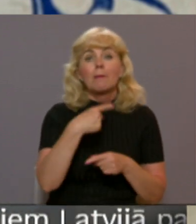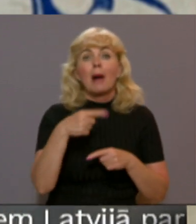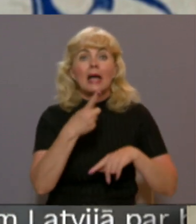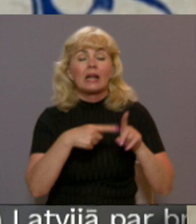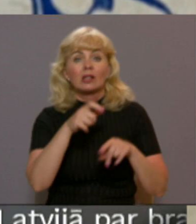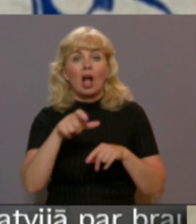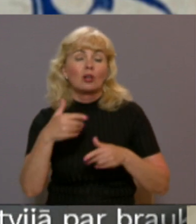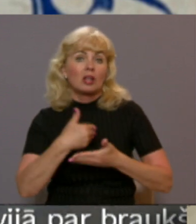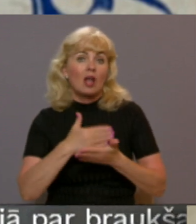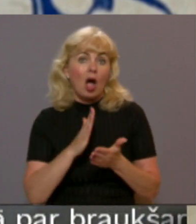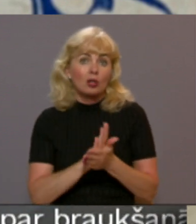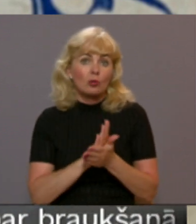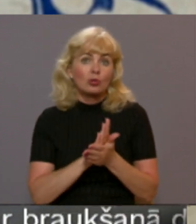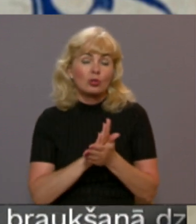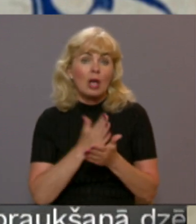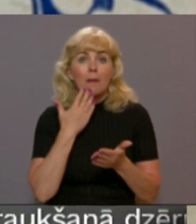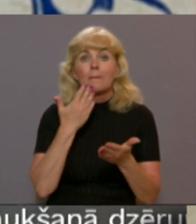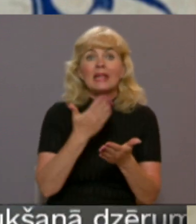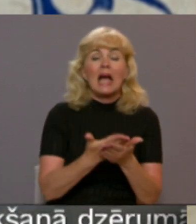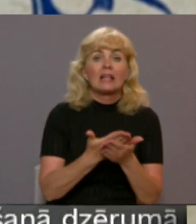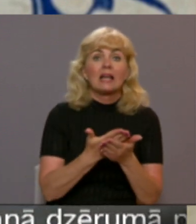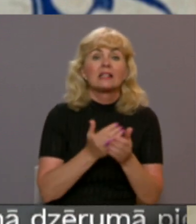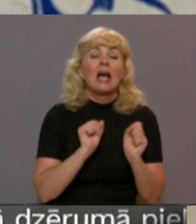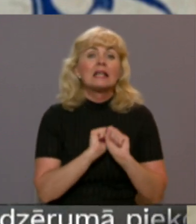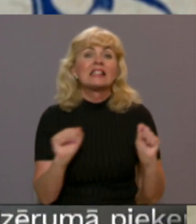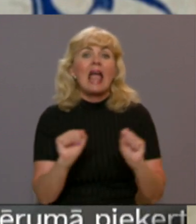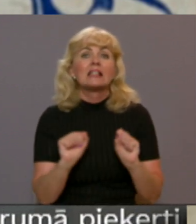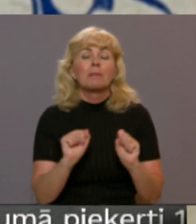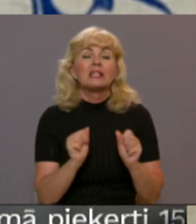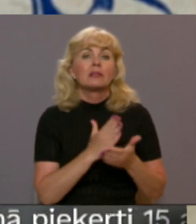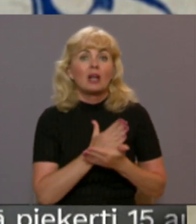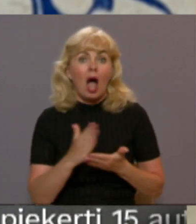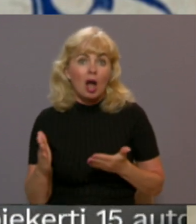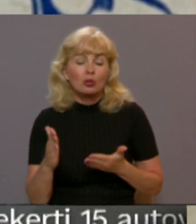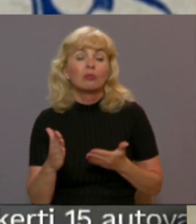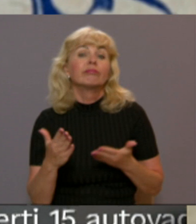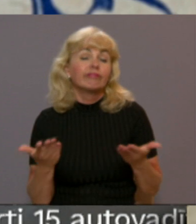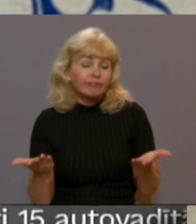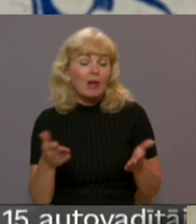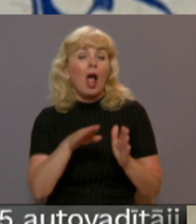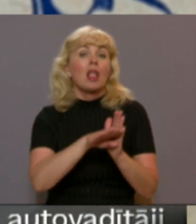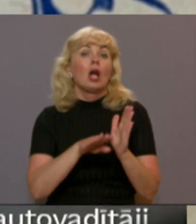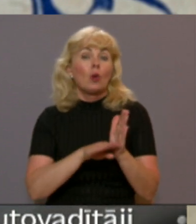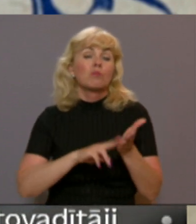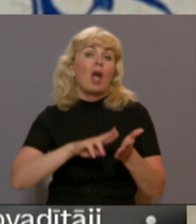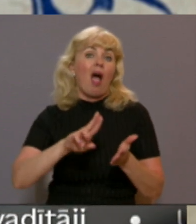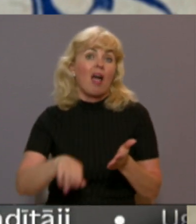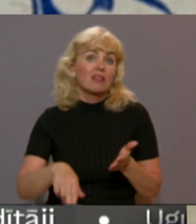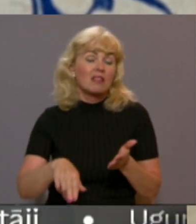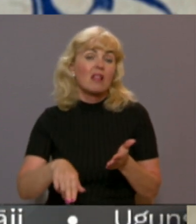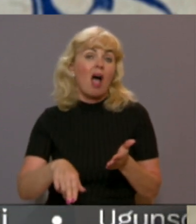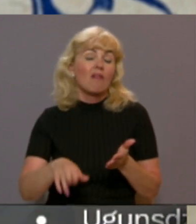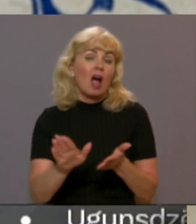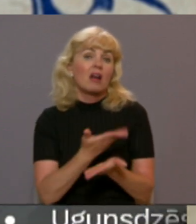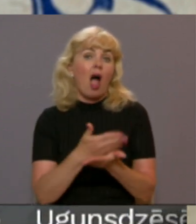radinieku daļā bija pīsasacīja stedzēmēbas kortā, ko arī likums ļaun darēt uz to